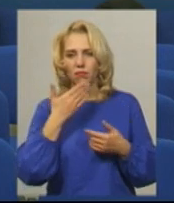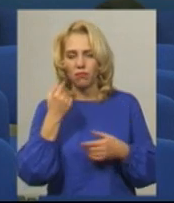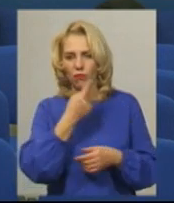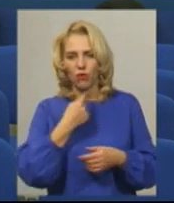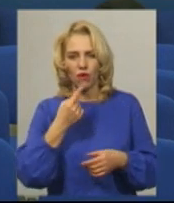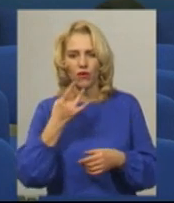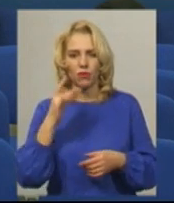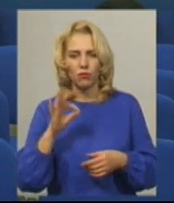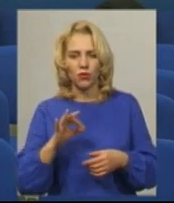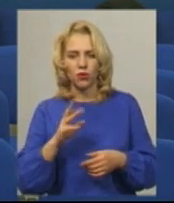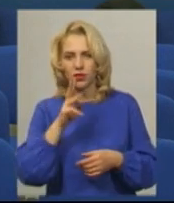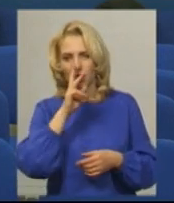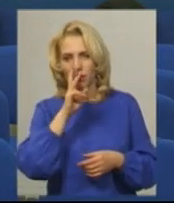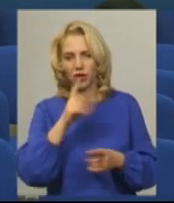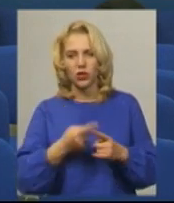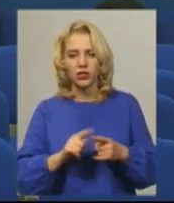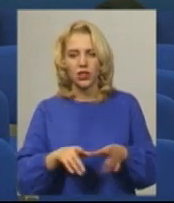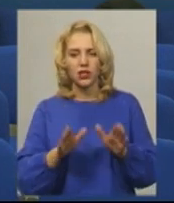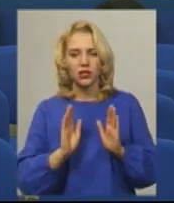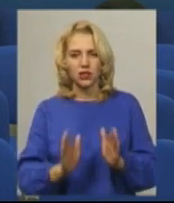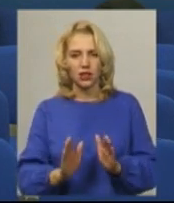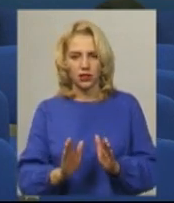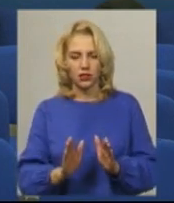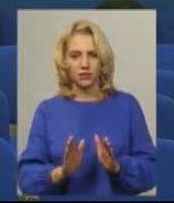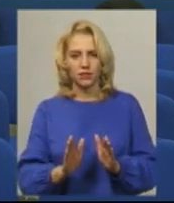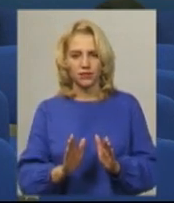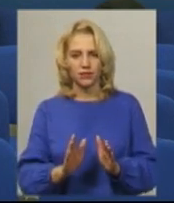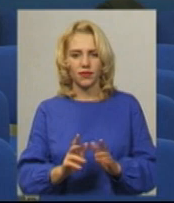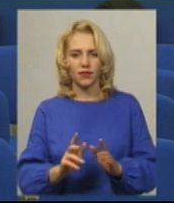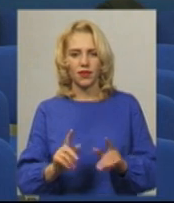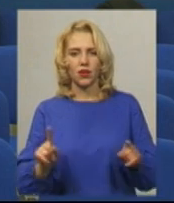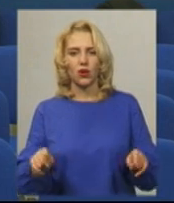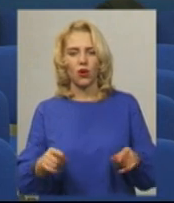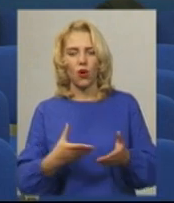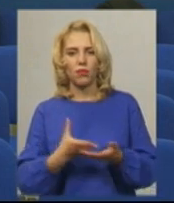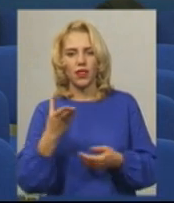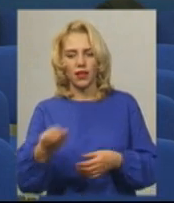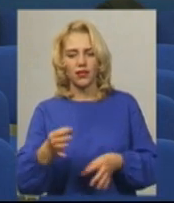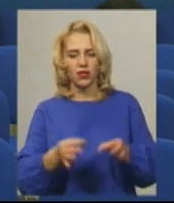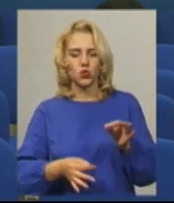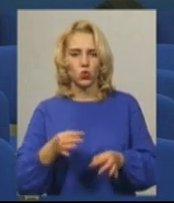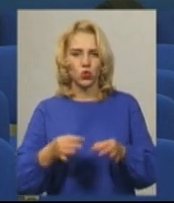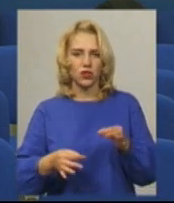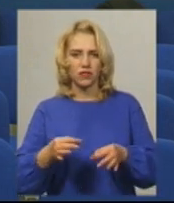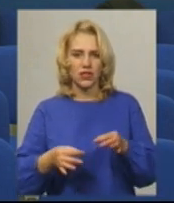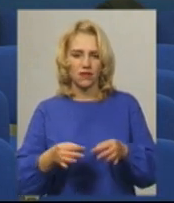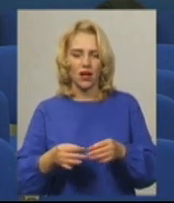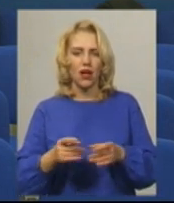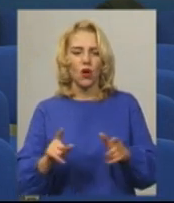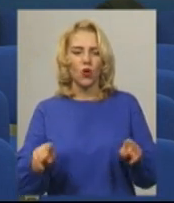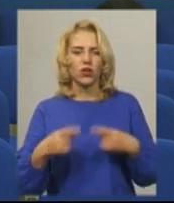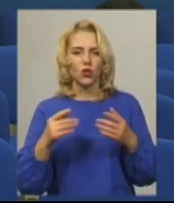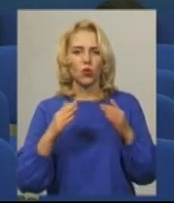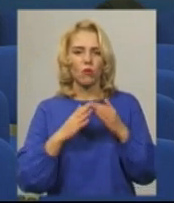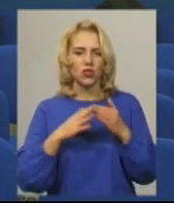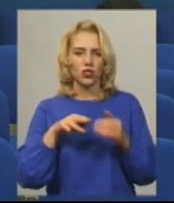заробітну платню, це тільки оплата суддівства, організація домашніх